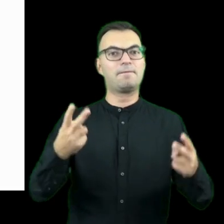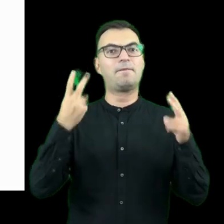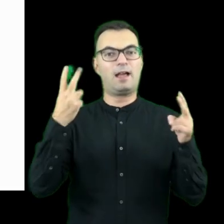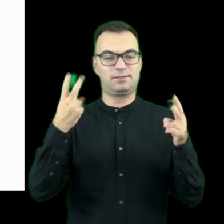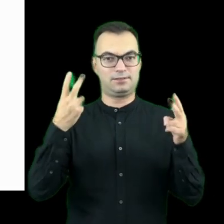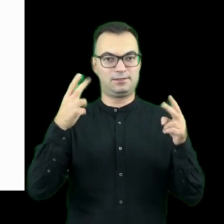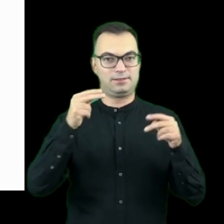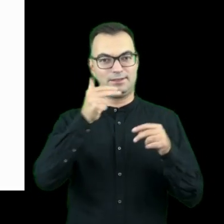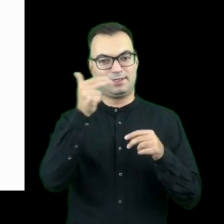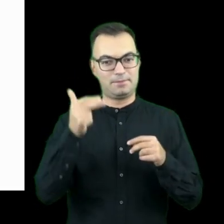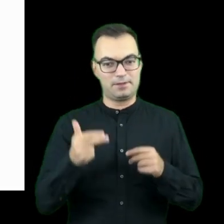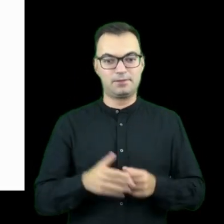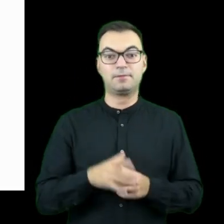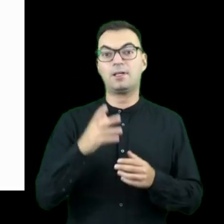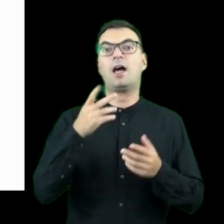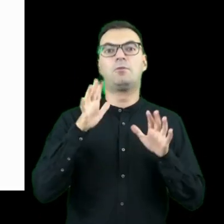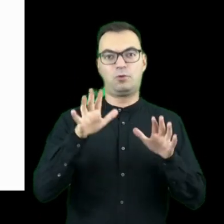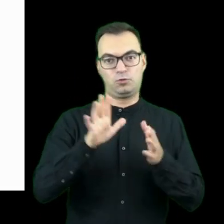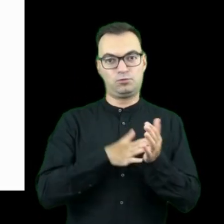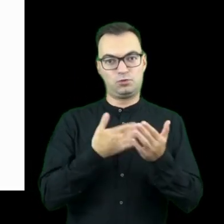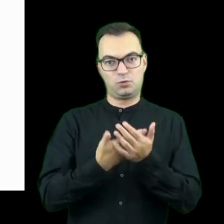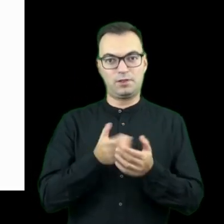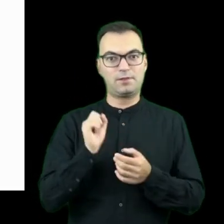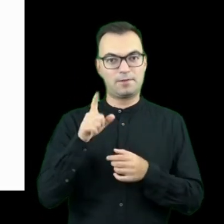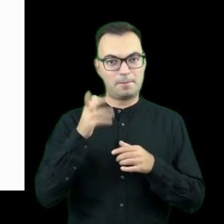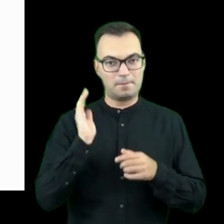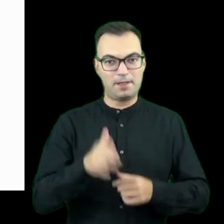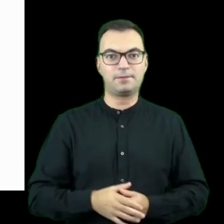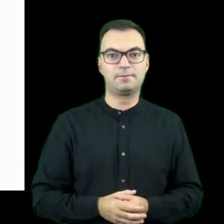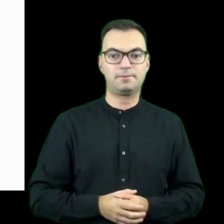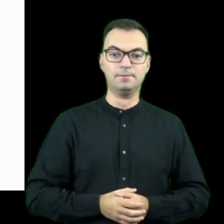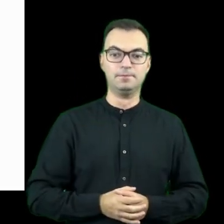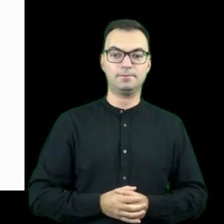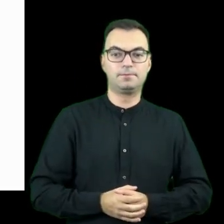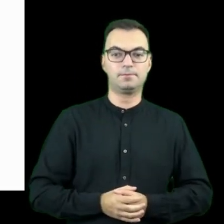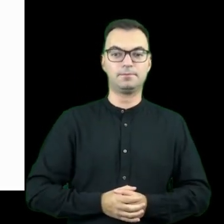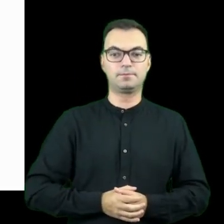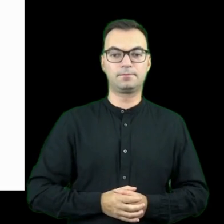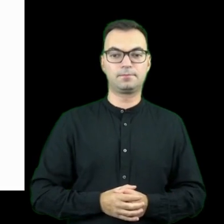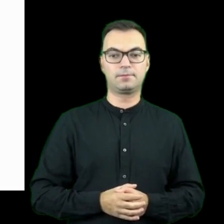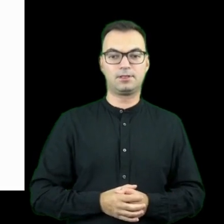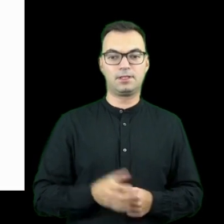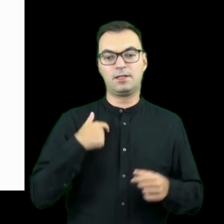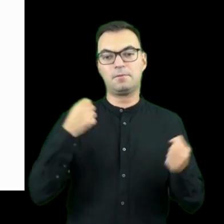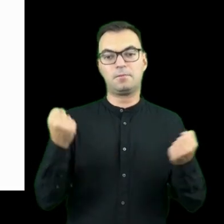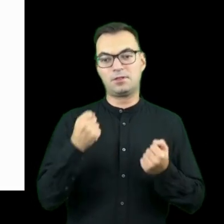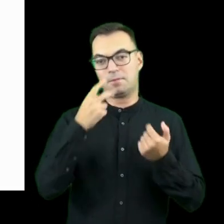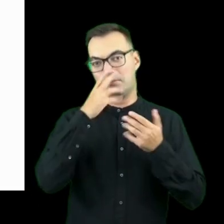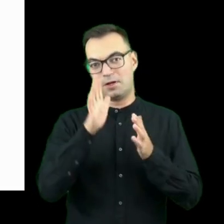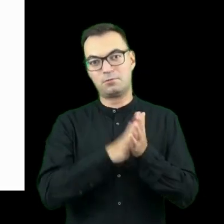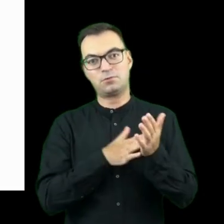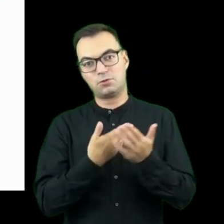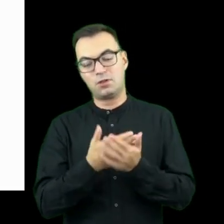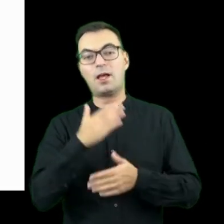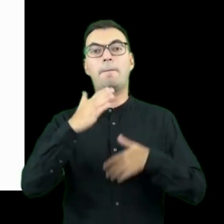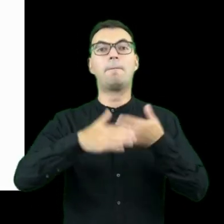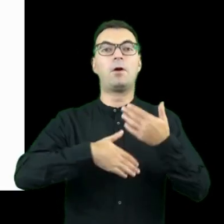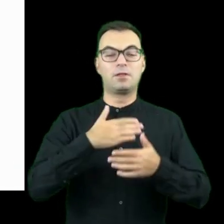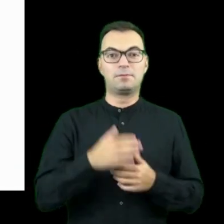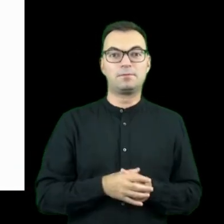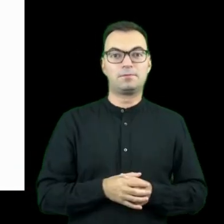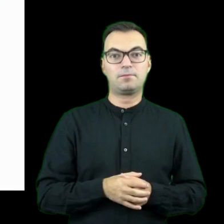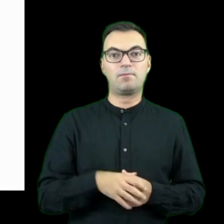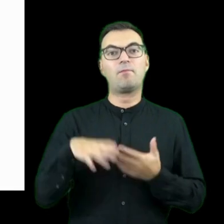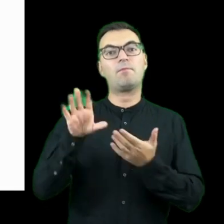Skupimy się na przykładach i zarówno w tych założeniach strategicznych też postaram się je pokazać na przykładach, potem przyjrzymy się